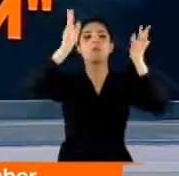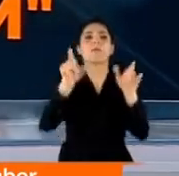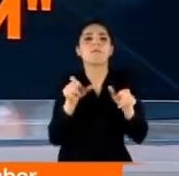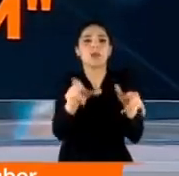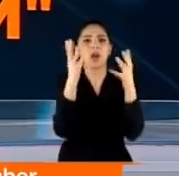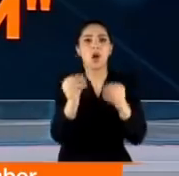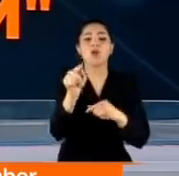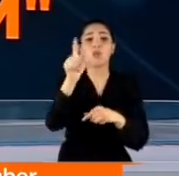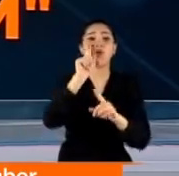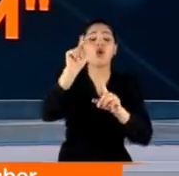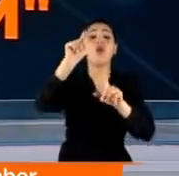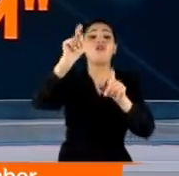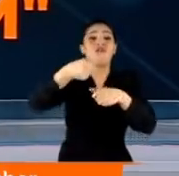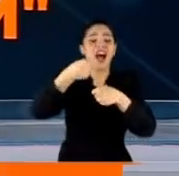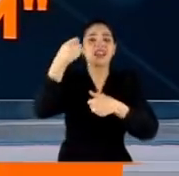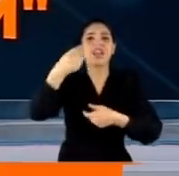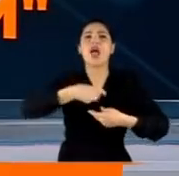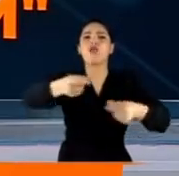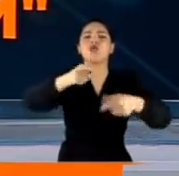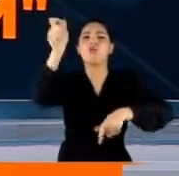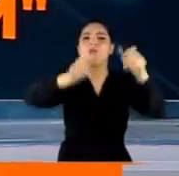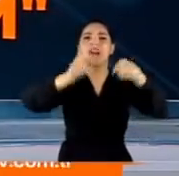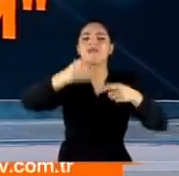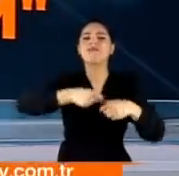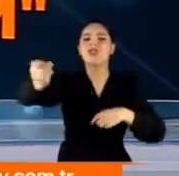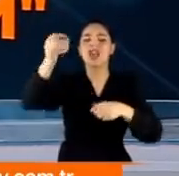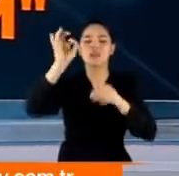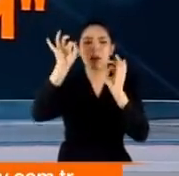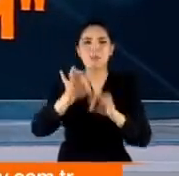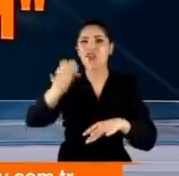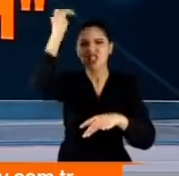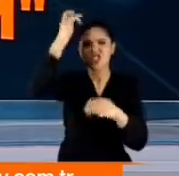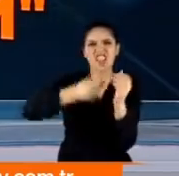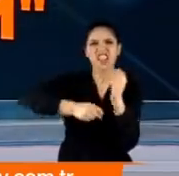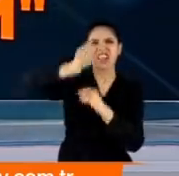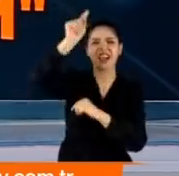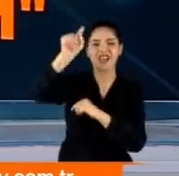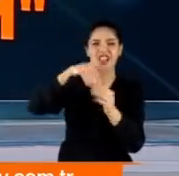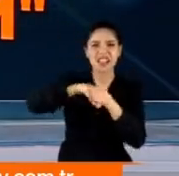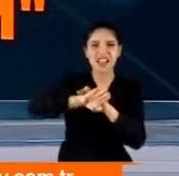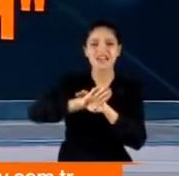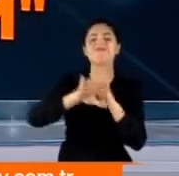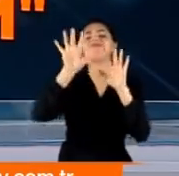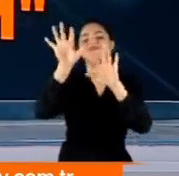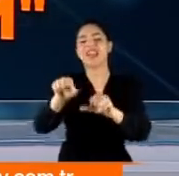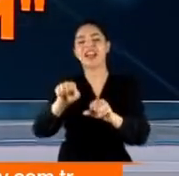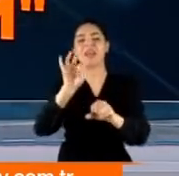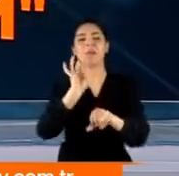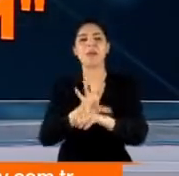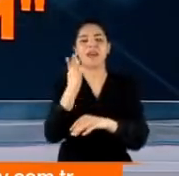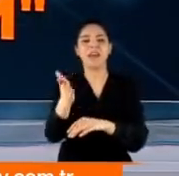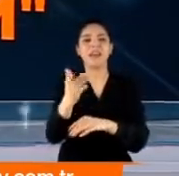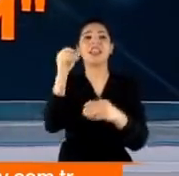altına alındı. Bunu fark eden kumar vazgarı da kaçmaya başladı. İlk açtıkları çatı oldu. Çatıya saklandılar. Ama yakalanmaları uzun sürmedi.